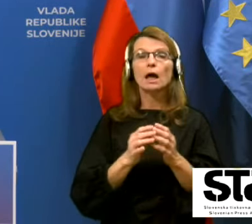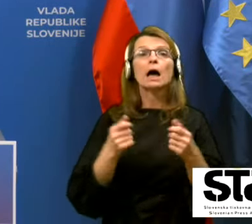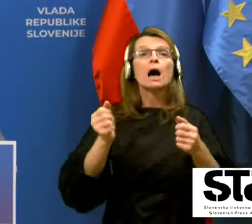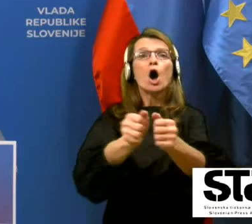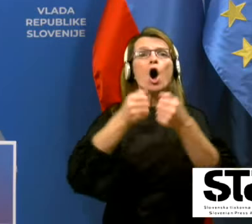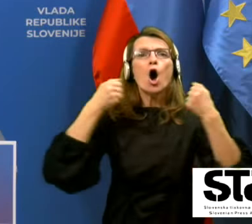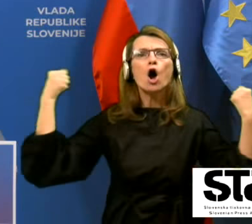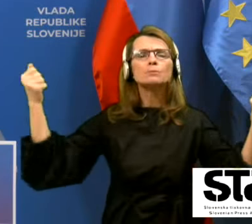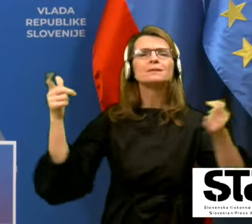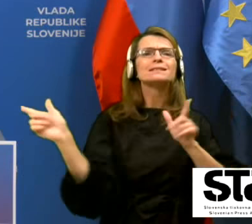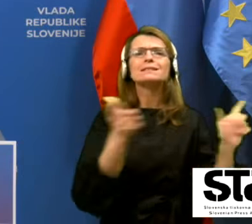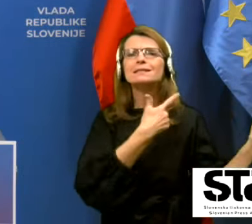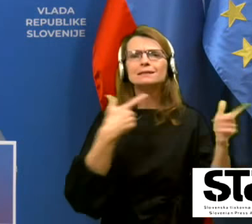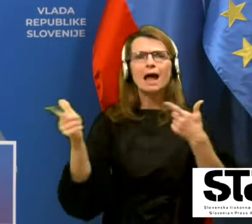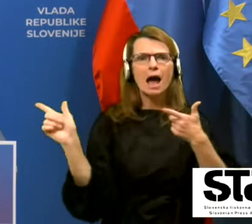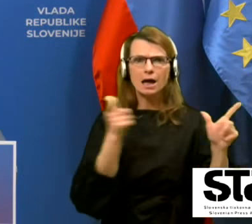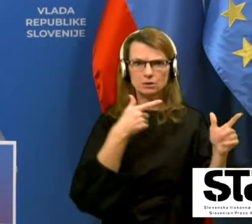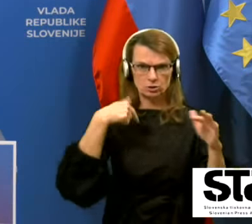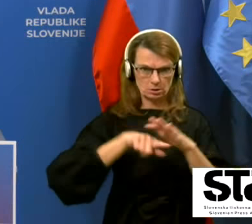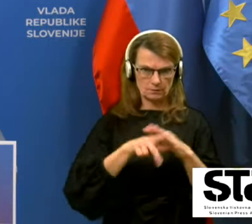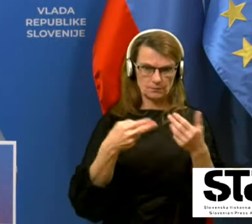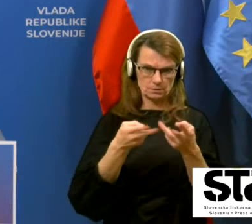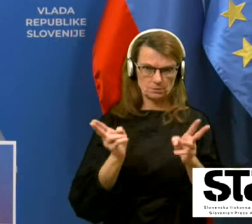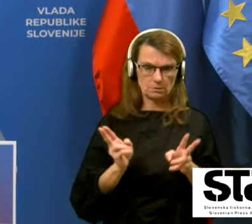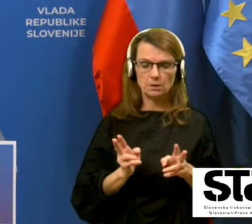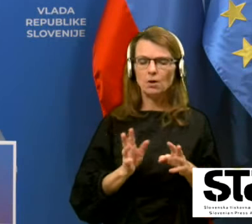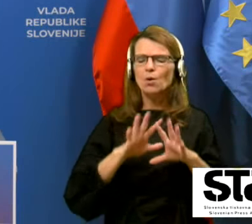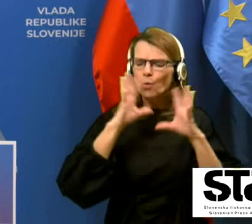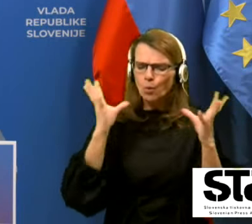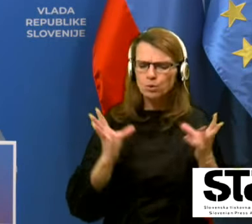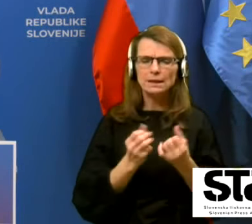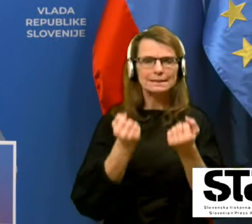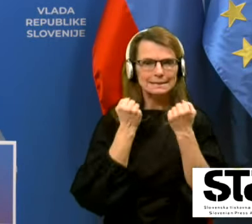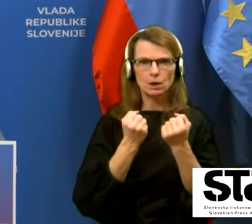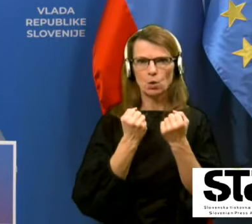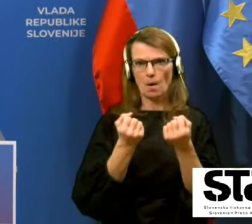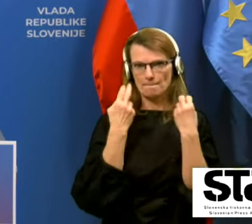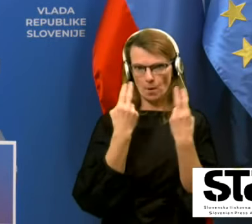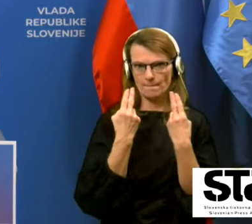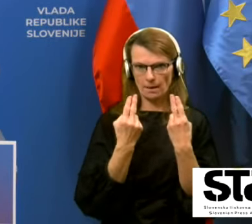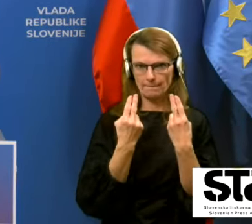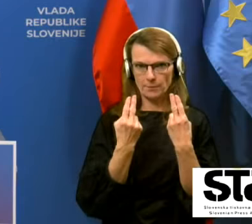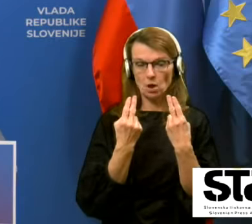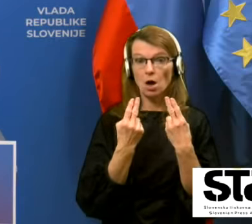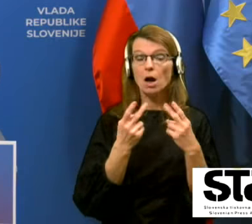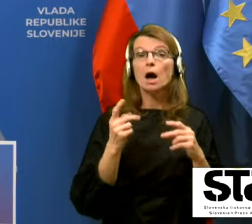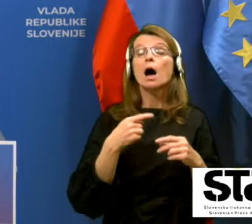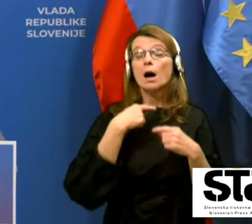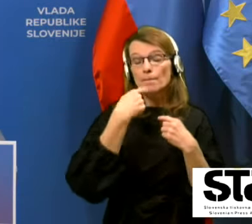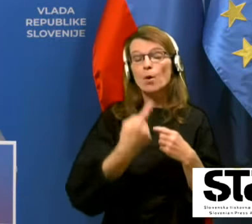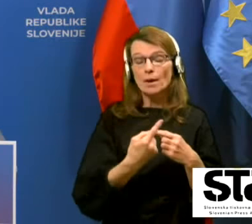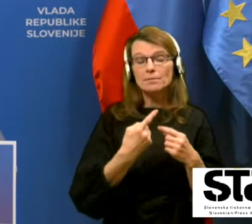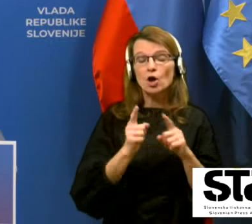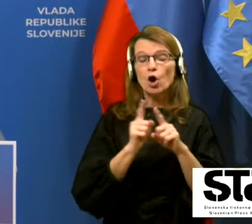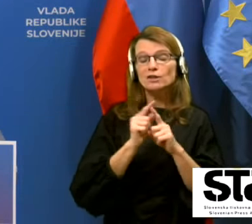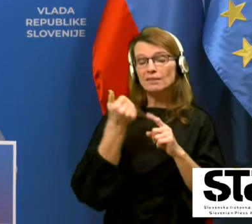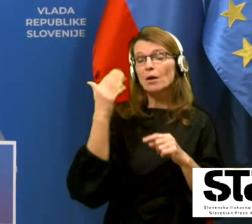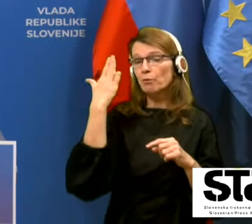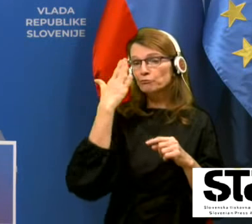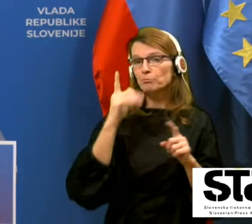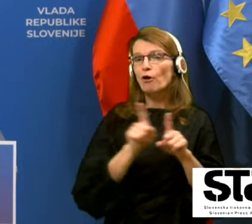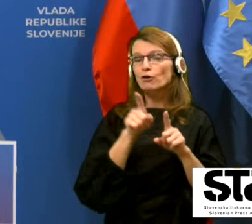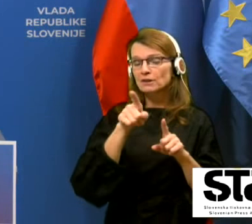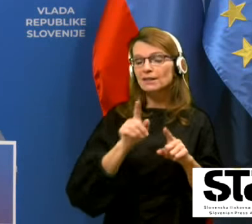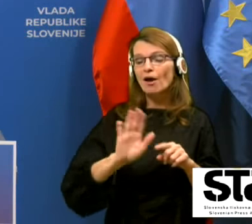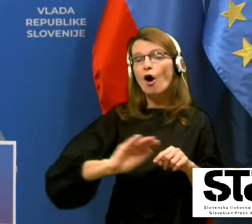prostore, vse to je toliko bolj pomembno. Dajmo eno prispodobo, kot kar, ko poganjate vašega